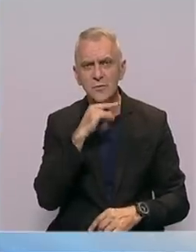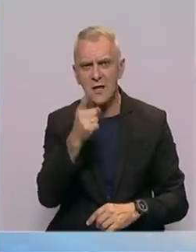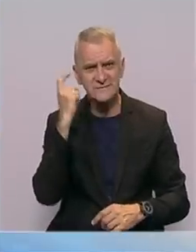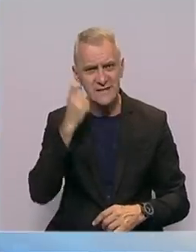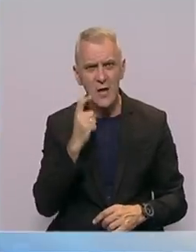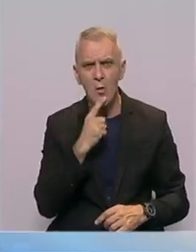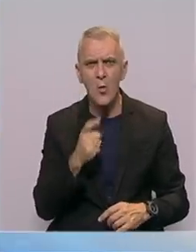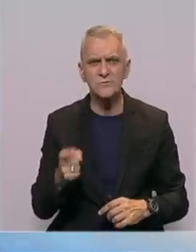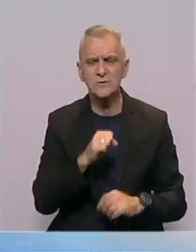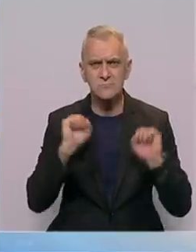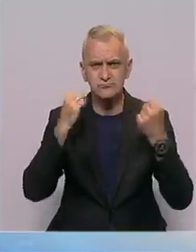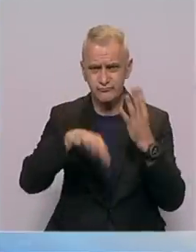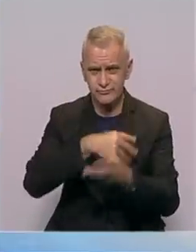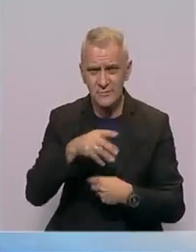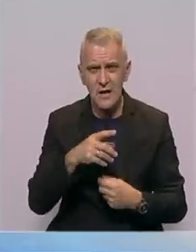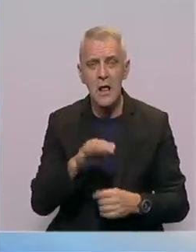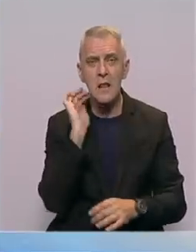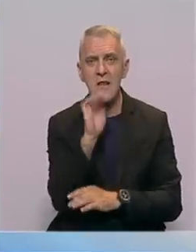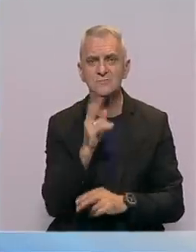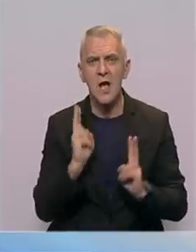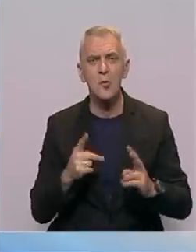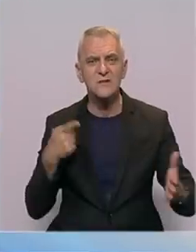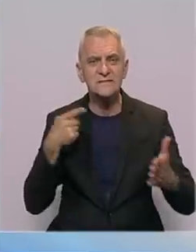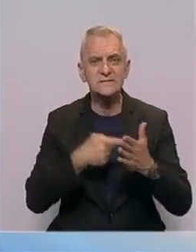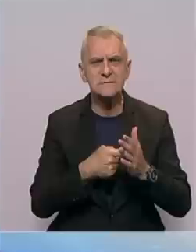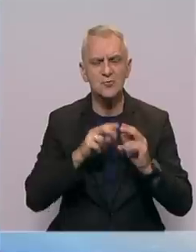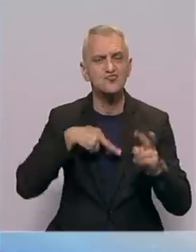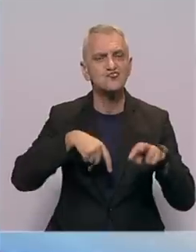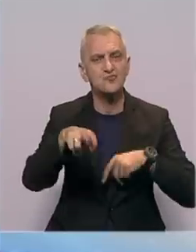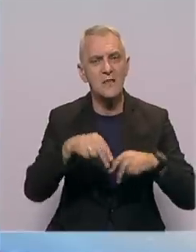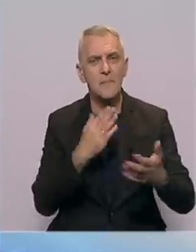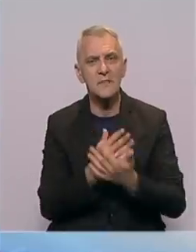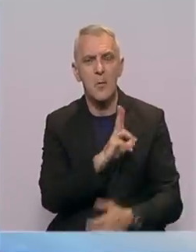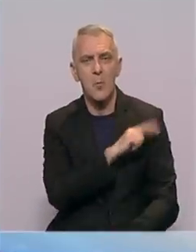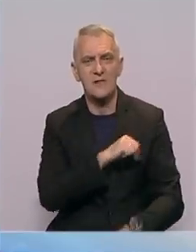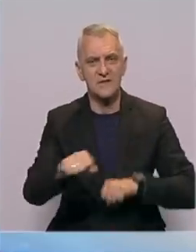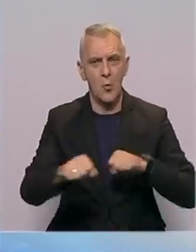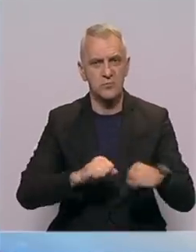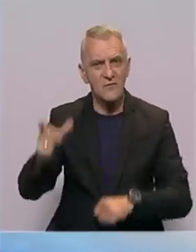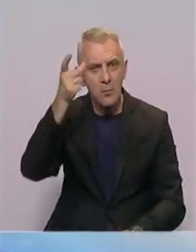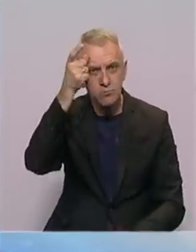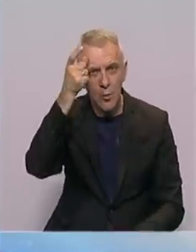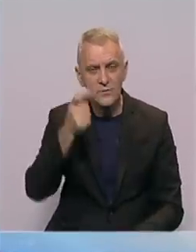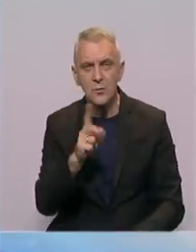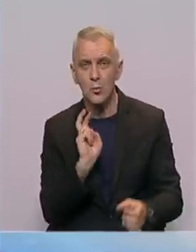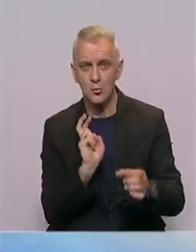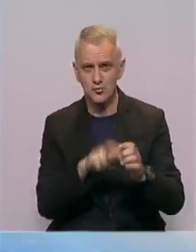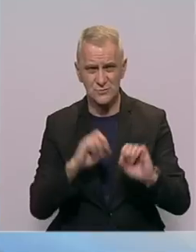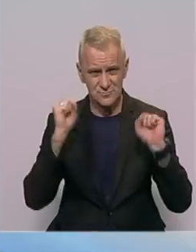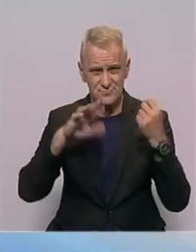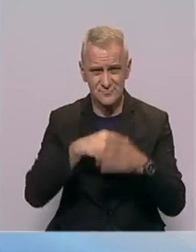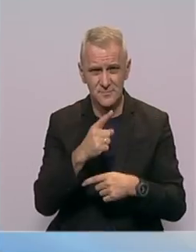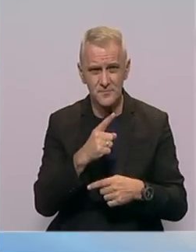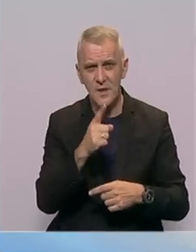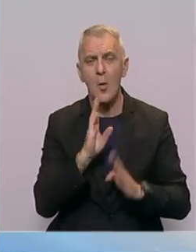stranke koje organiziraju prosvijede javile su kako će cilj prosvijedne šetnje biti policijska uprava Beograda. Sudionici